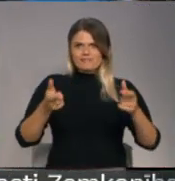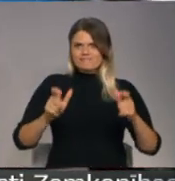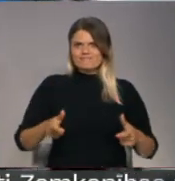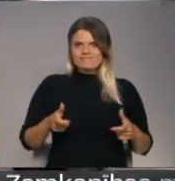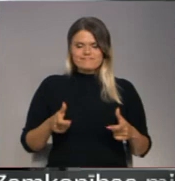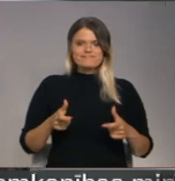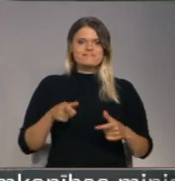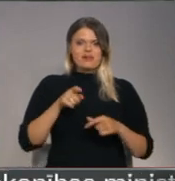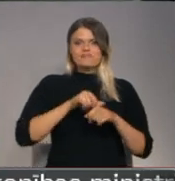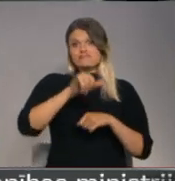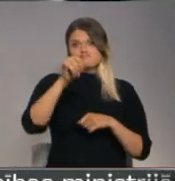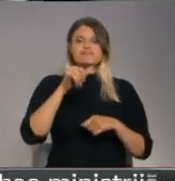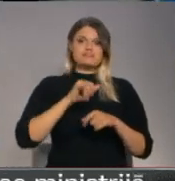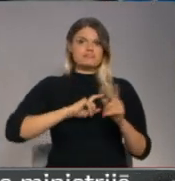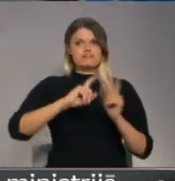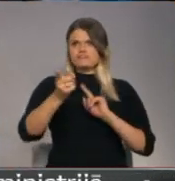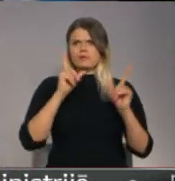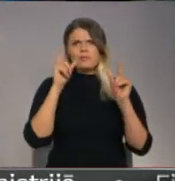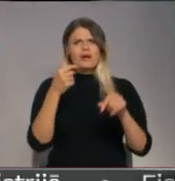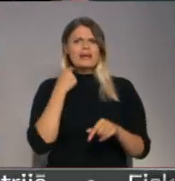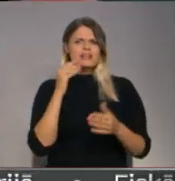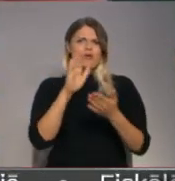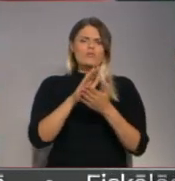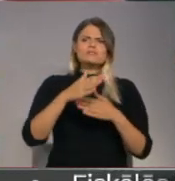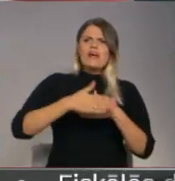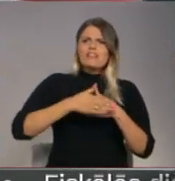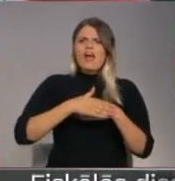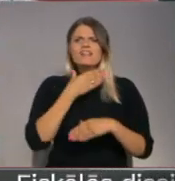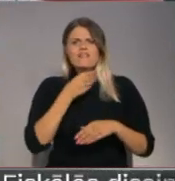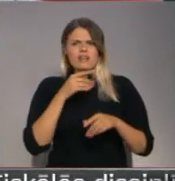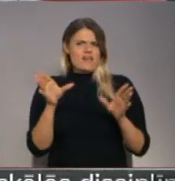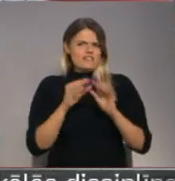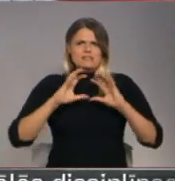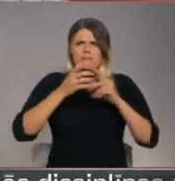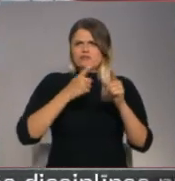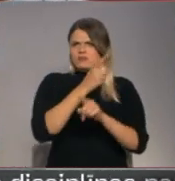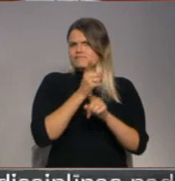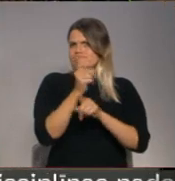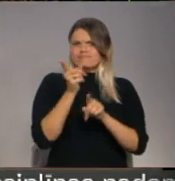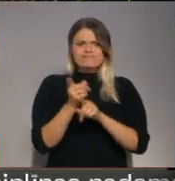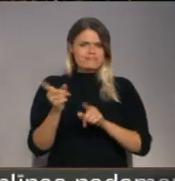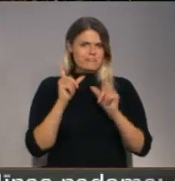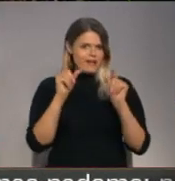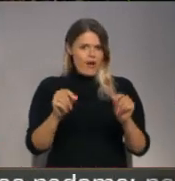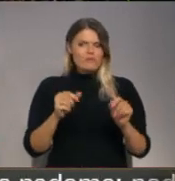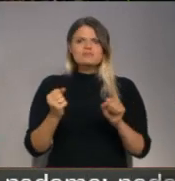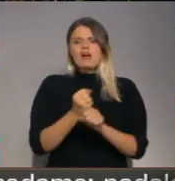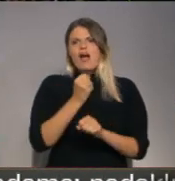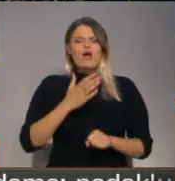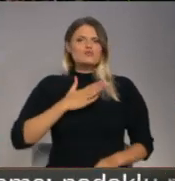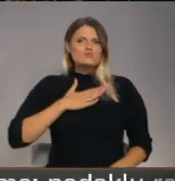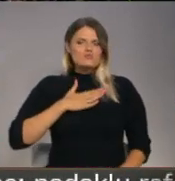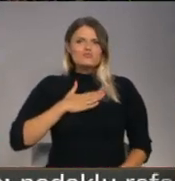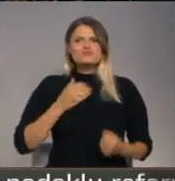tiek liktas bez īpašiem nodomiem. Tās lidos gan no Rīgas, gan tālinas un vēļņas uz visiem iespējamiem galamērķiem. Gan mūsu